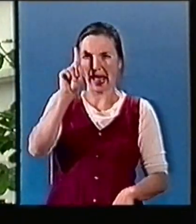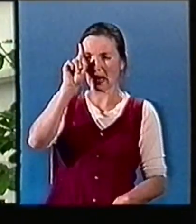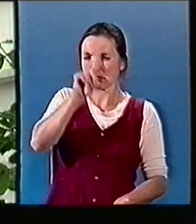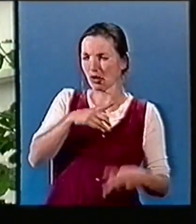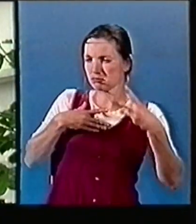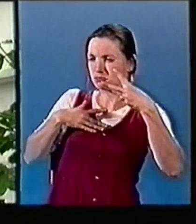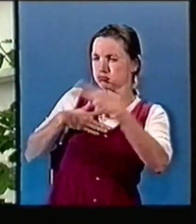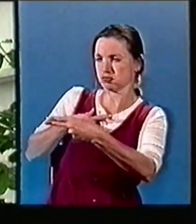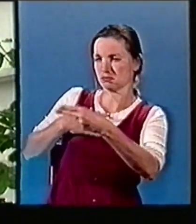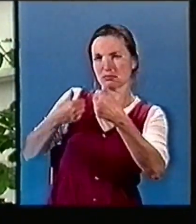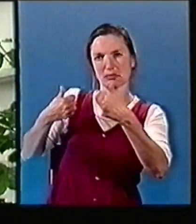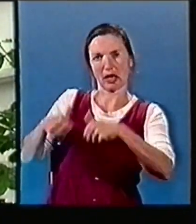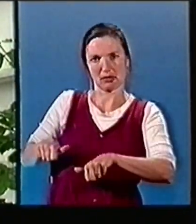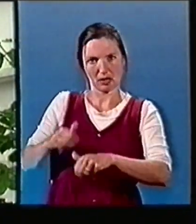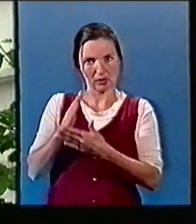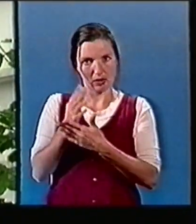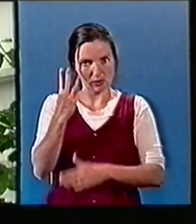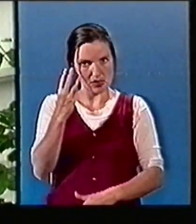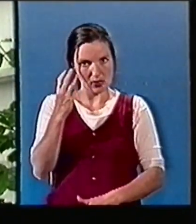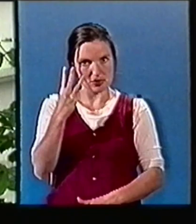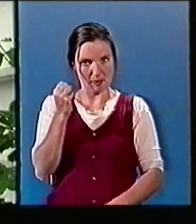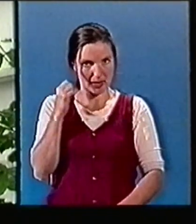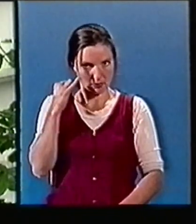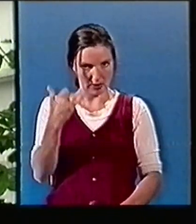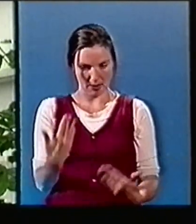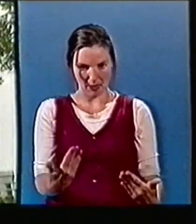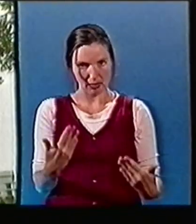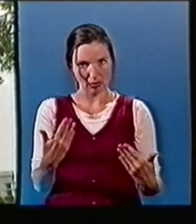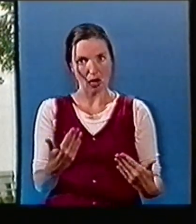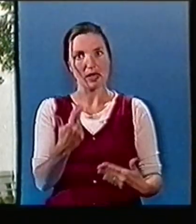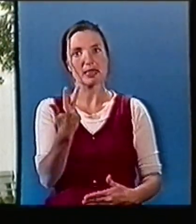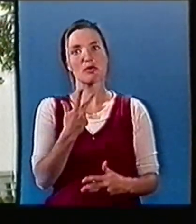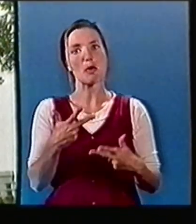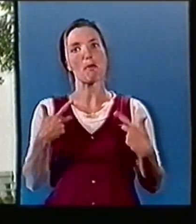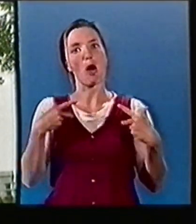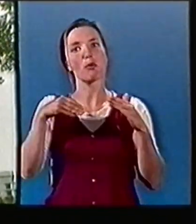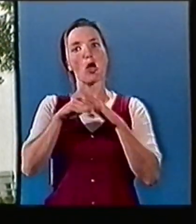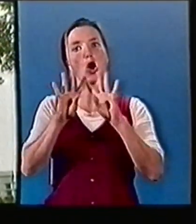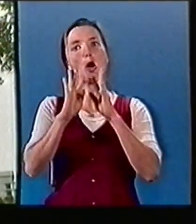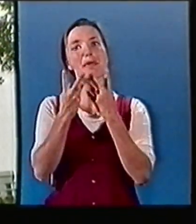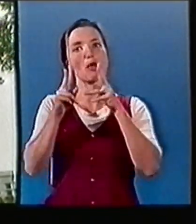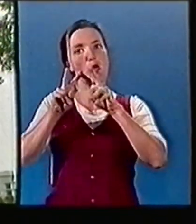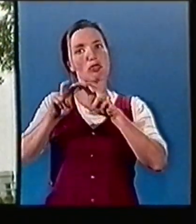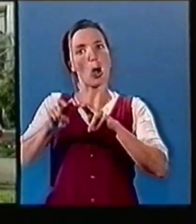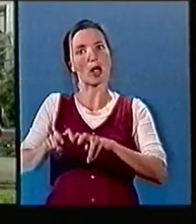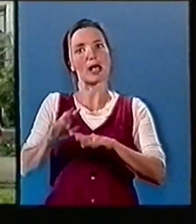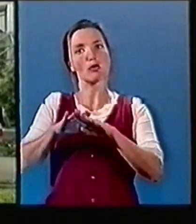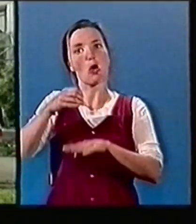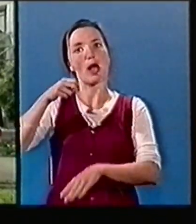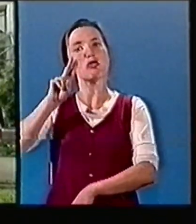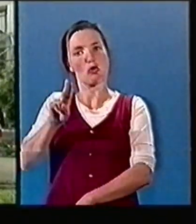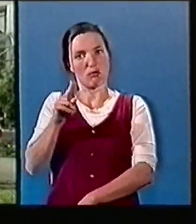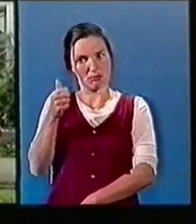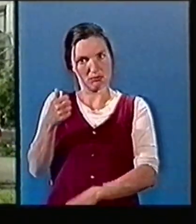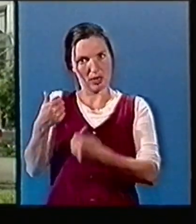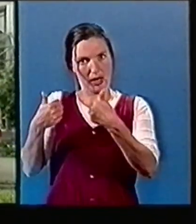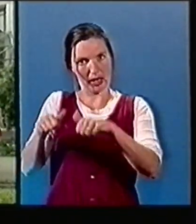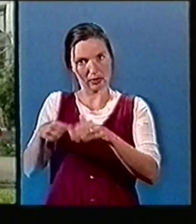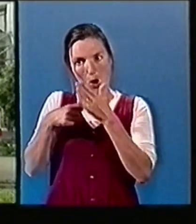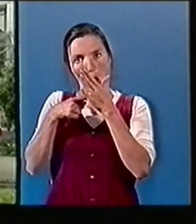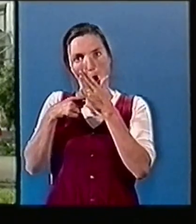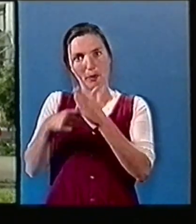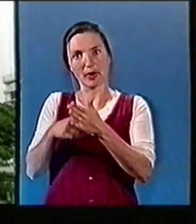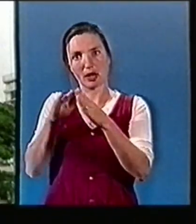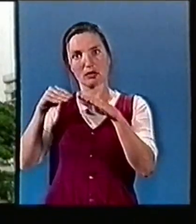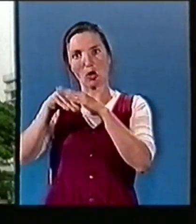Depuis trois semaines, les 18 membres de la mission d'enquête des Nations Unies sont bloqués dans cet hôtel de Kinshasa. Après trois contacts,